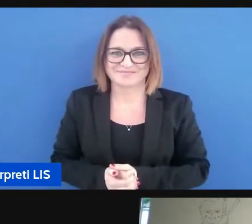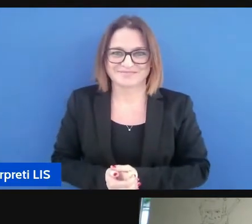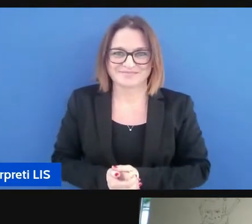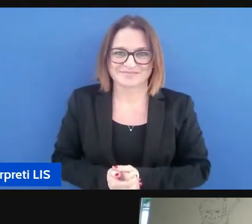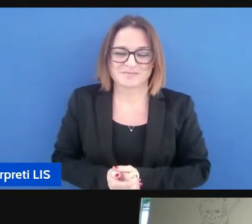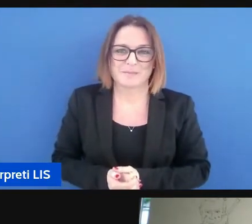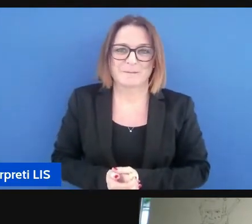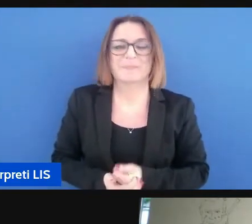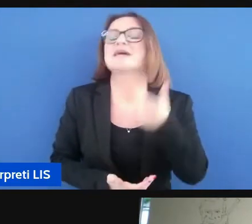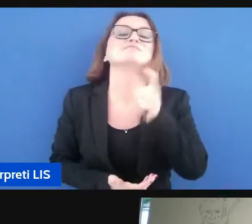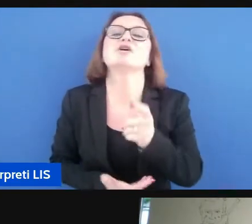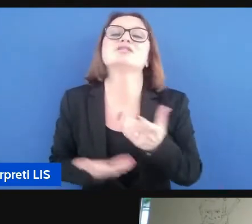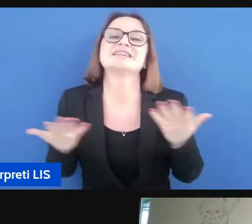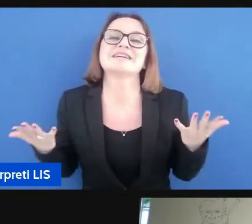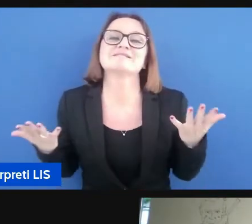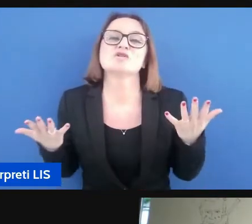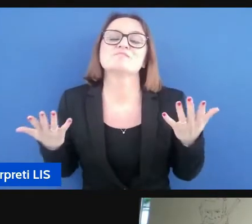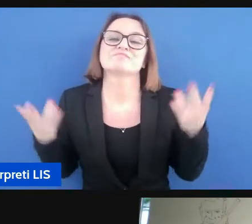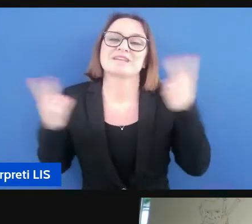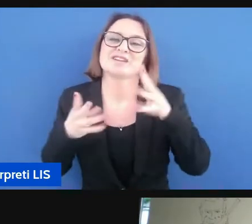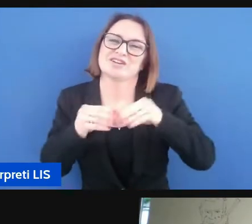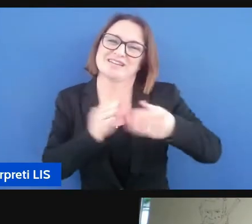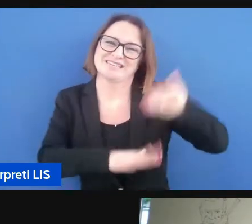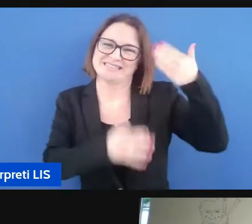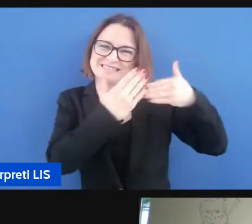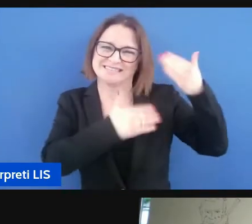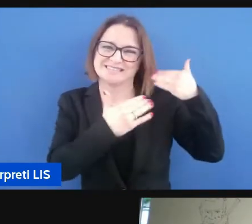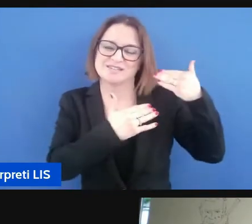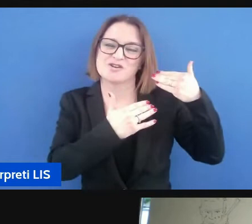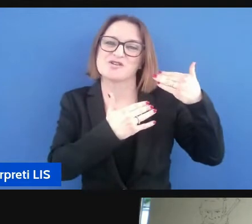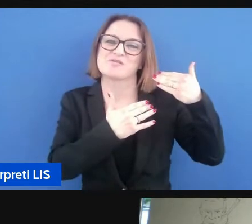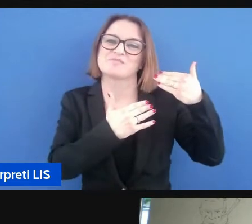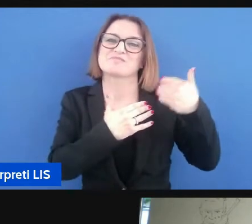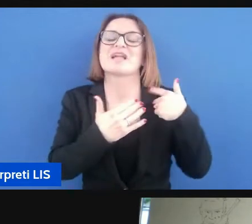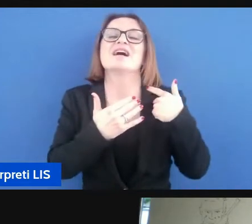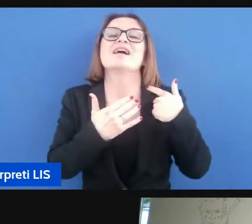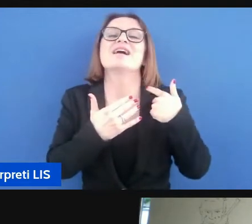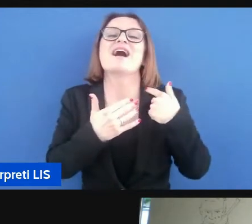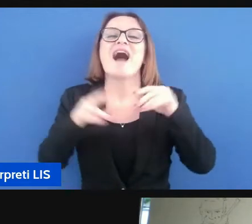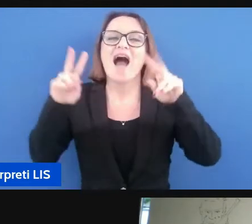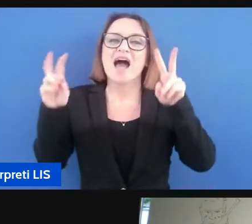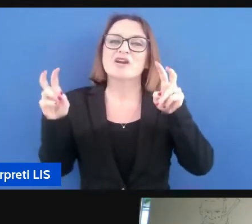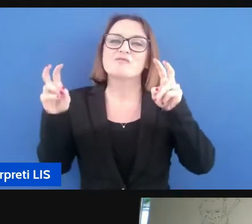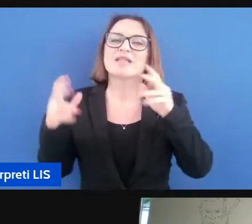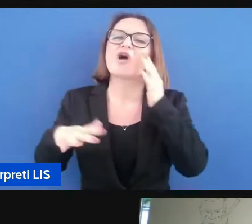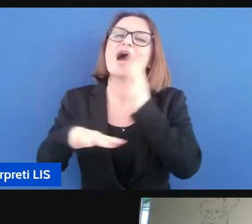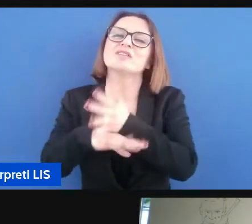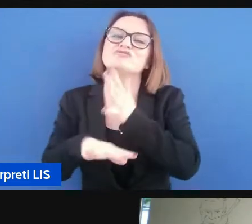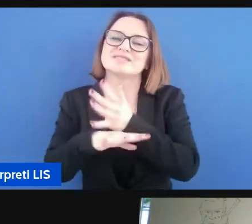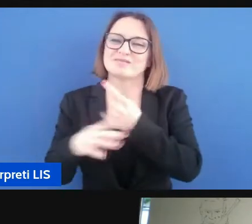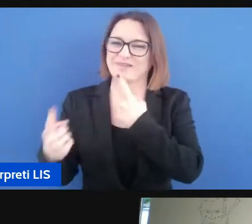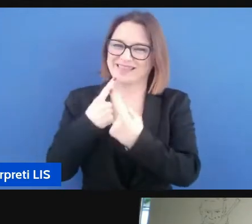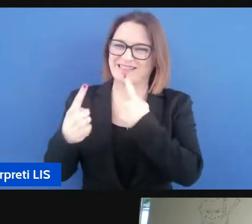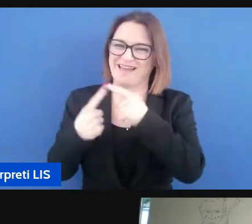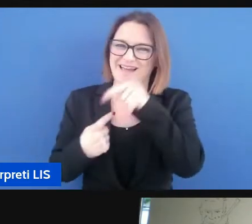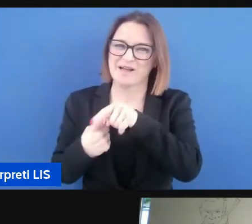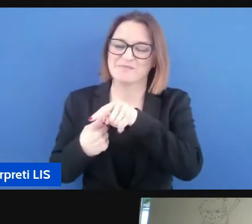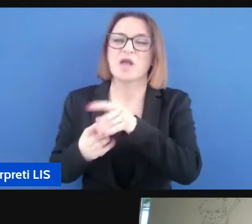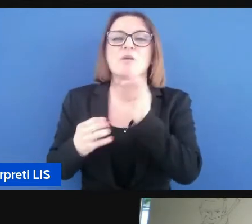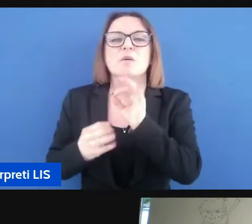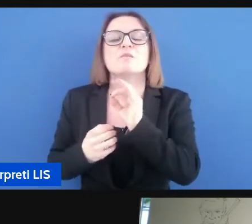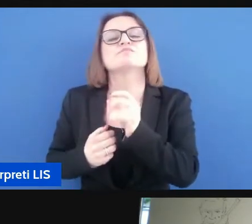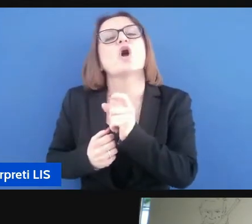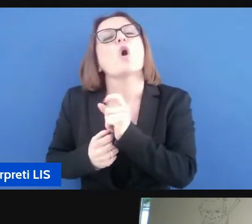perché all'inizio abbiamo parlato di accessibilità ma facendo riferimento alla cultura dell